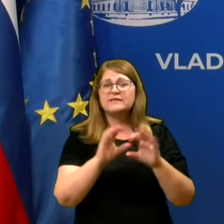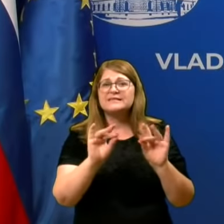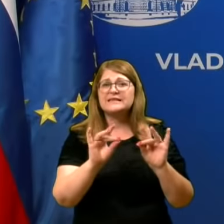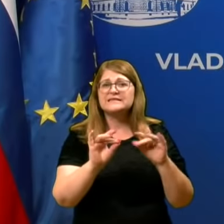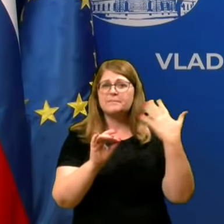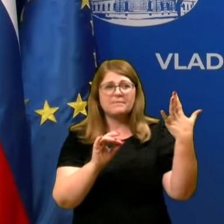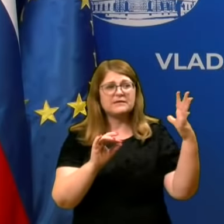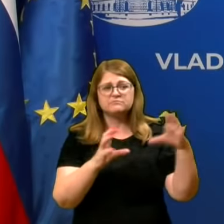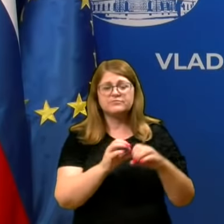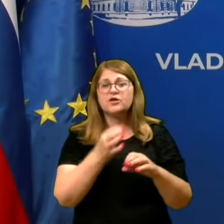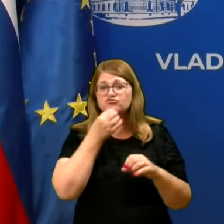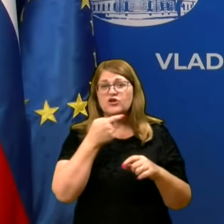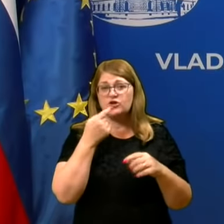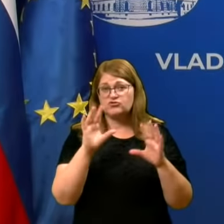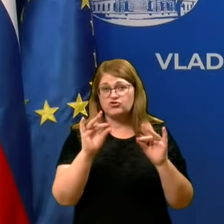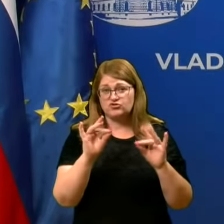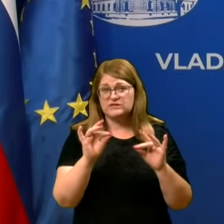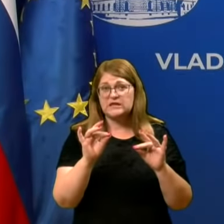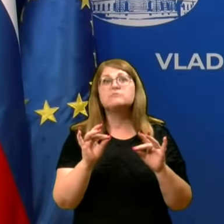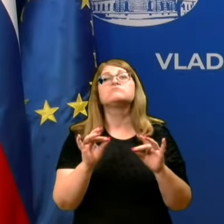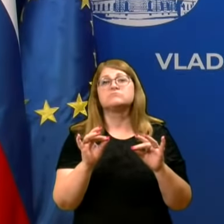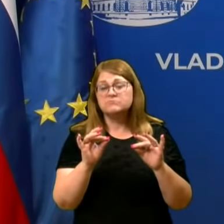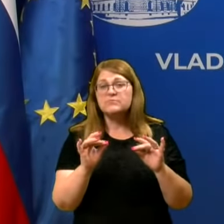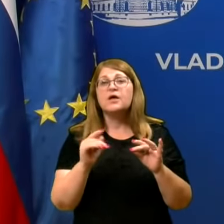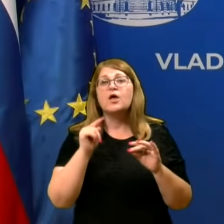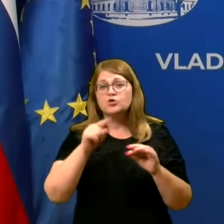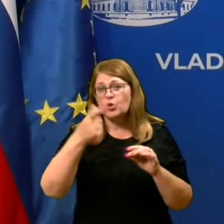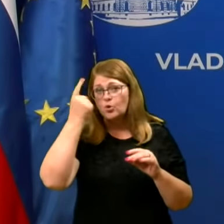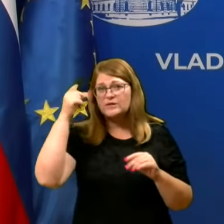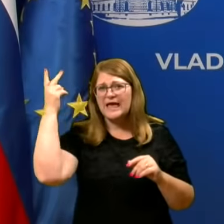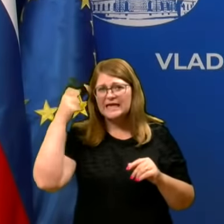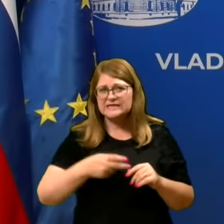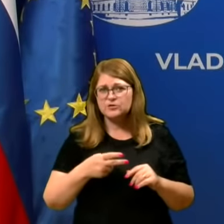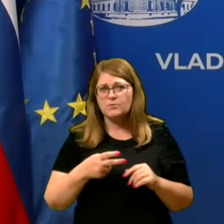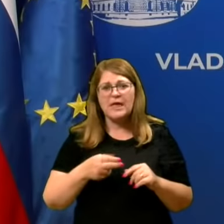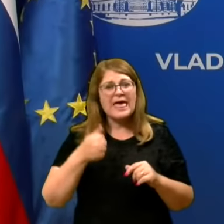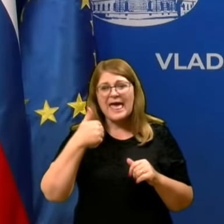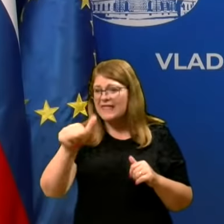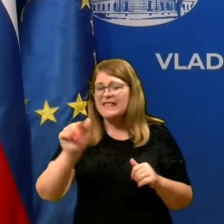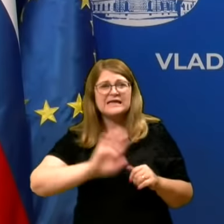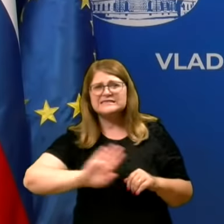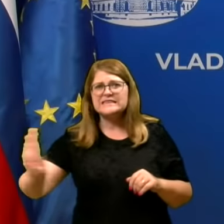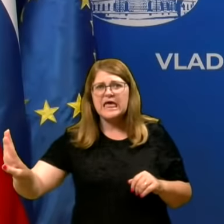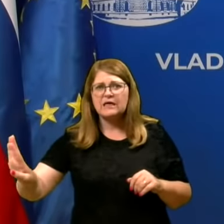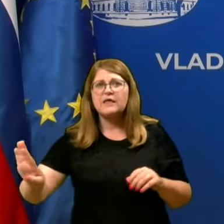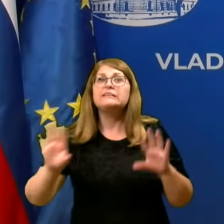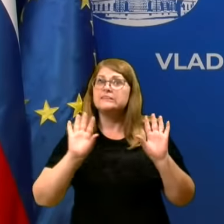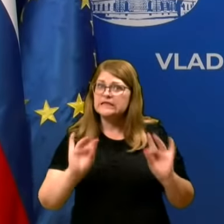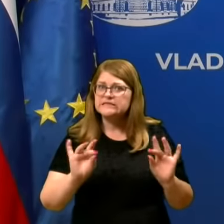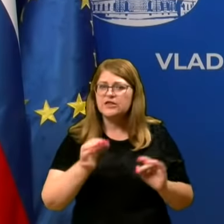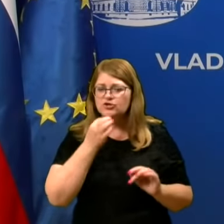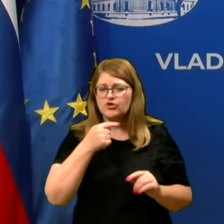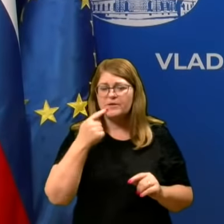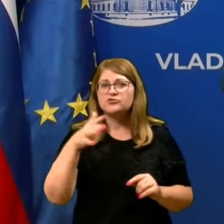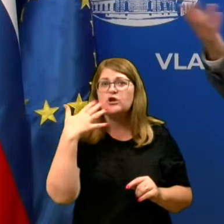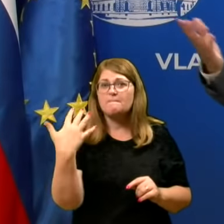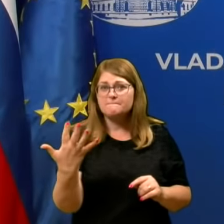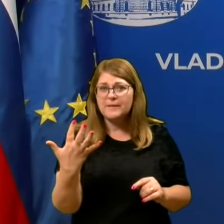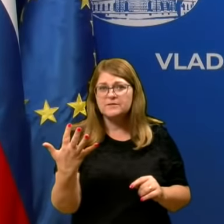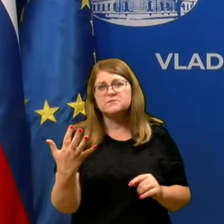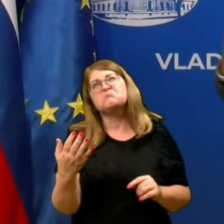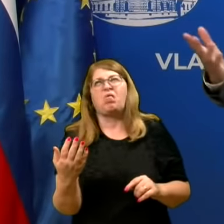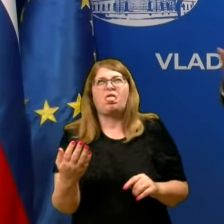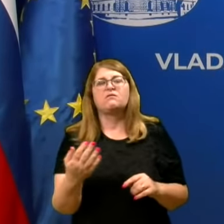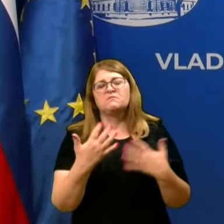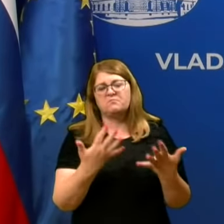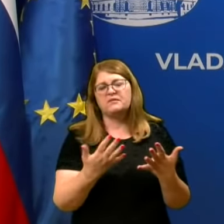Ker, če rečeš, 10 je zamejeno, to Slovenke in Slovenci razumejo. 11 ni več dobro. Če pa rečeš, 50 je pa noja,